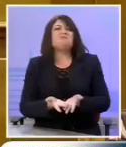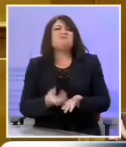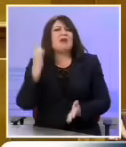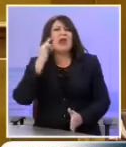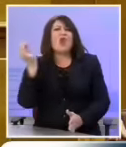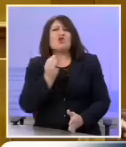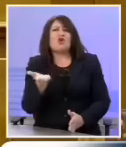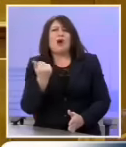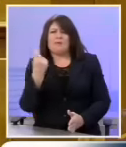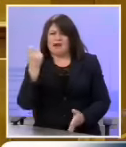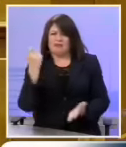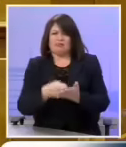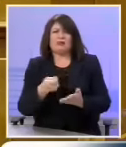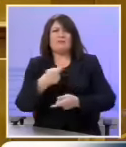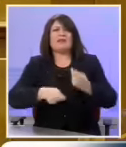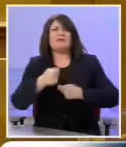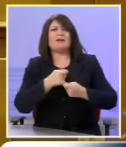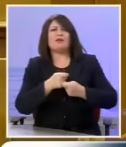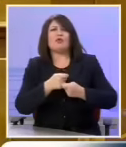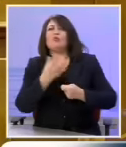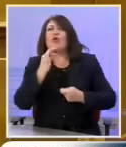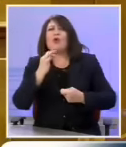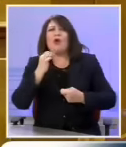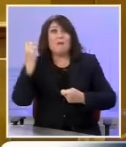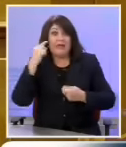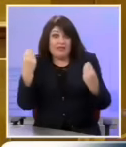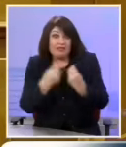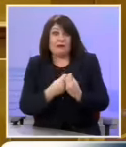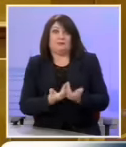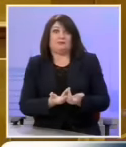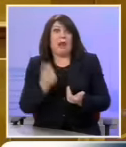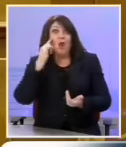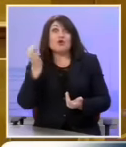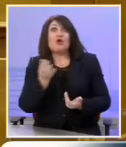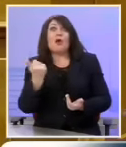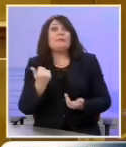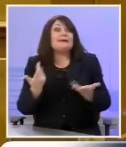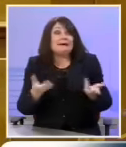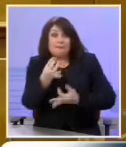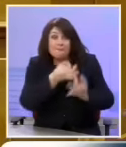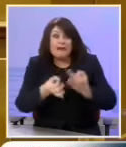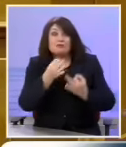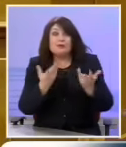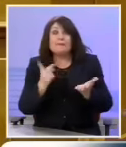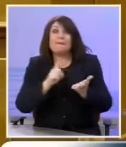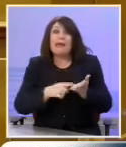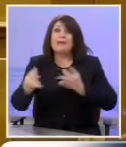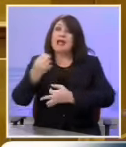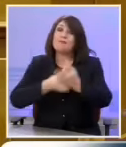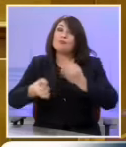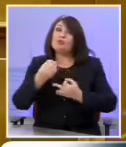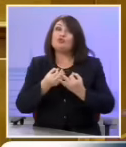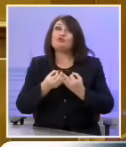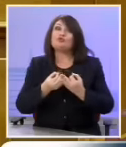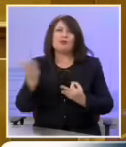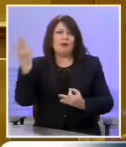τίμημα. Γιατί δεν το κάνει αυτό. Χρειάζεται μία εξήγηση. Πρέπει να εξηγεί κάποιος όταν προσφέρει παράδοξα